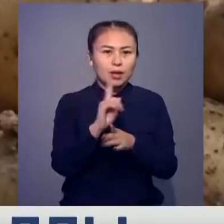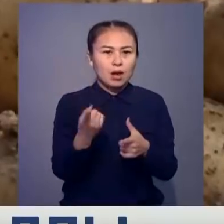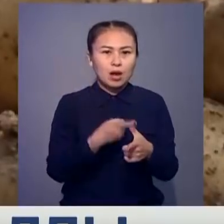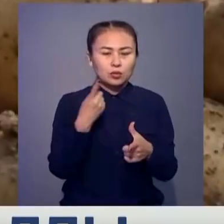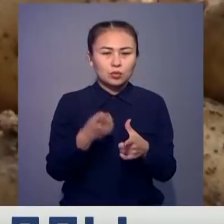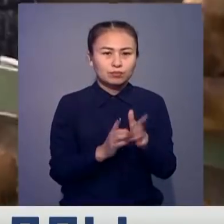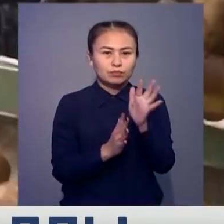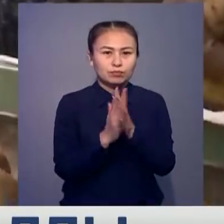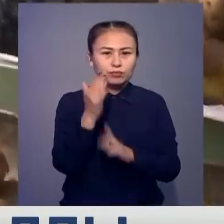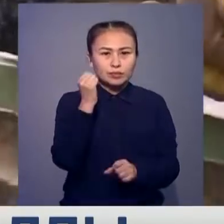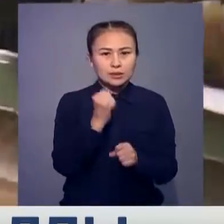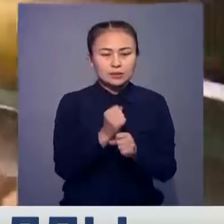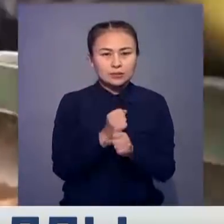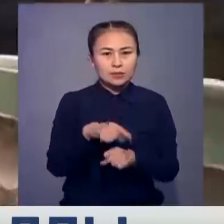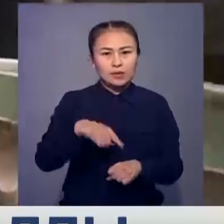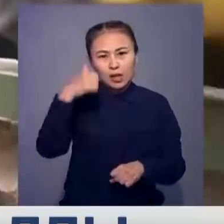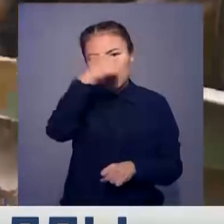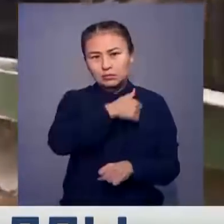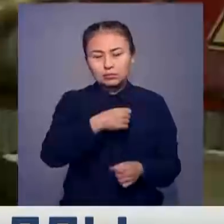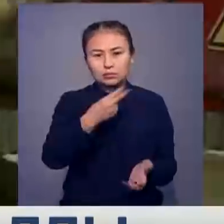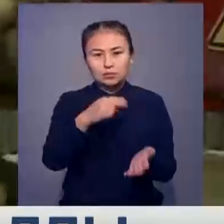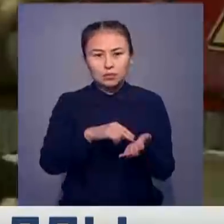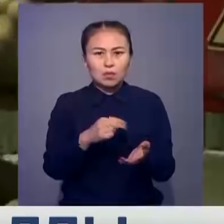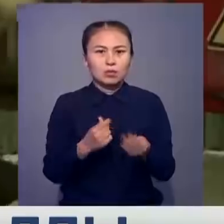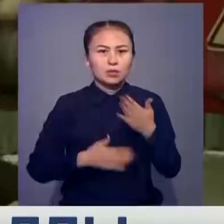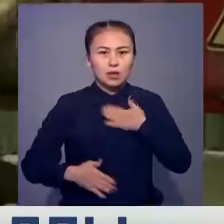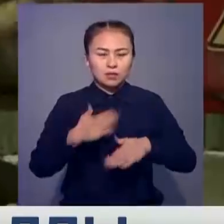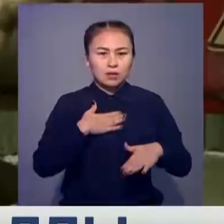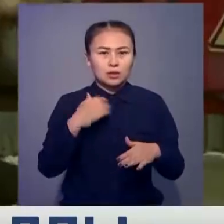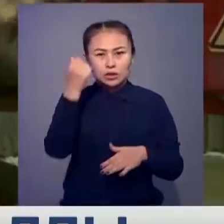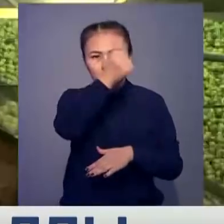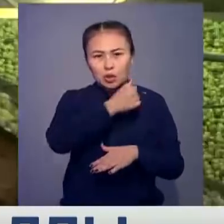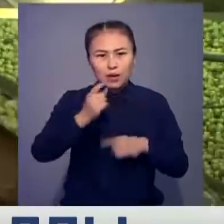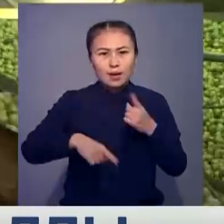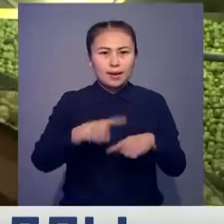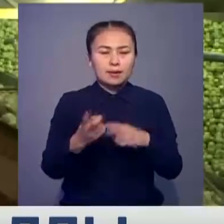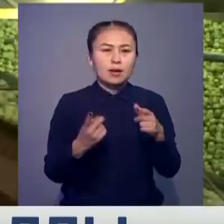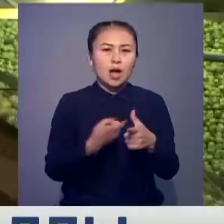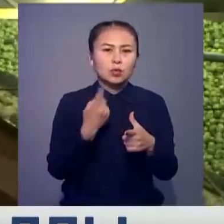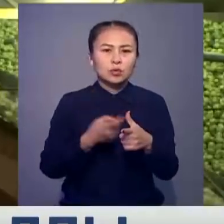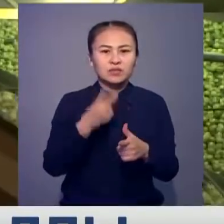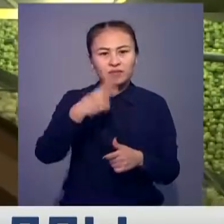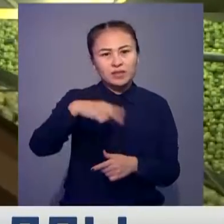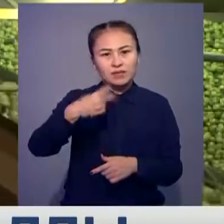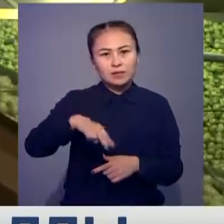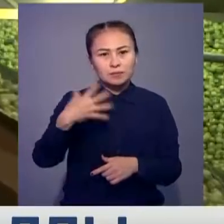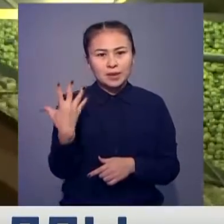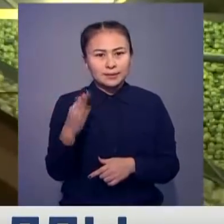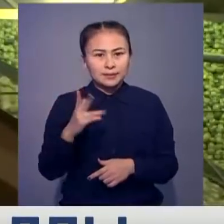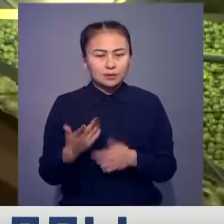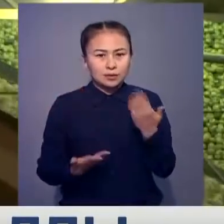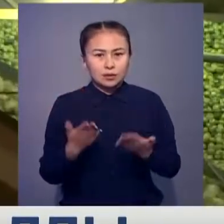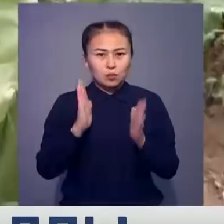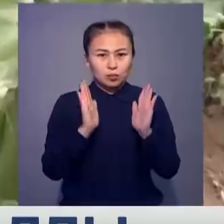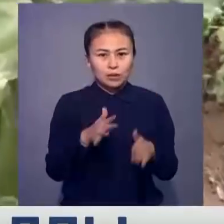өзіретін шаруа қожалықтарын бил өнімнің бағасы қуантып отырым. Жылда картоптың келесі 20-25 сенгеден бос атылса, бил